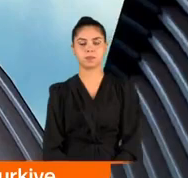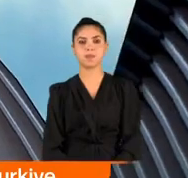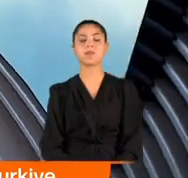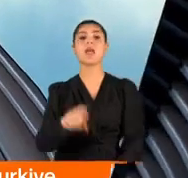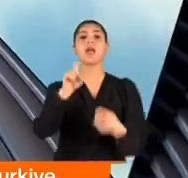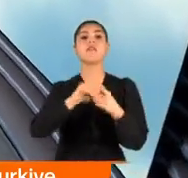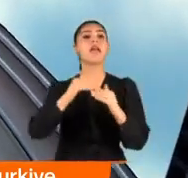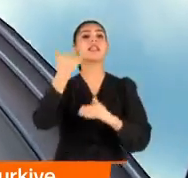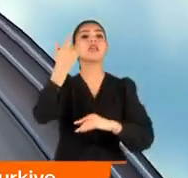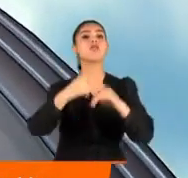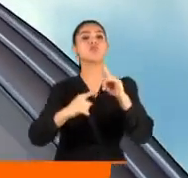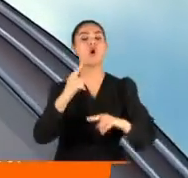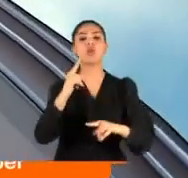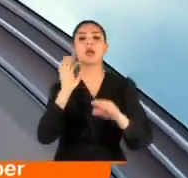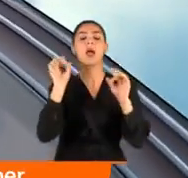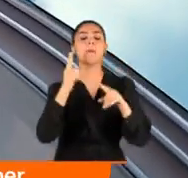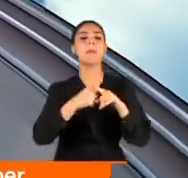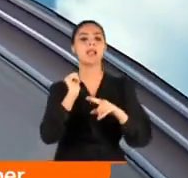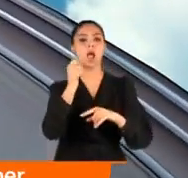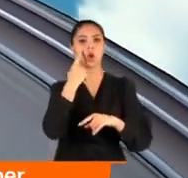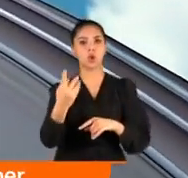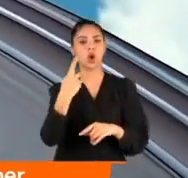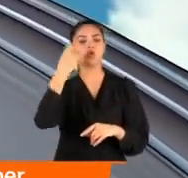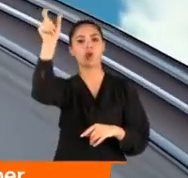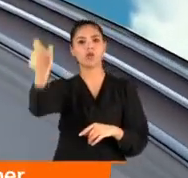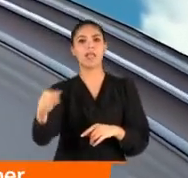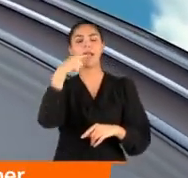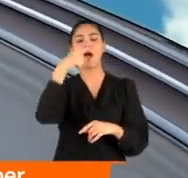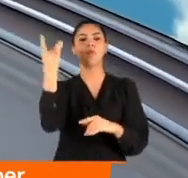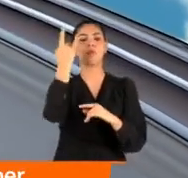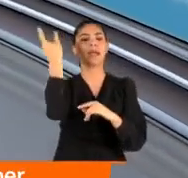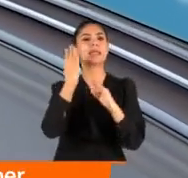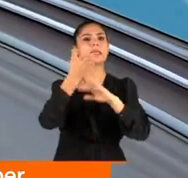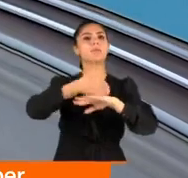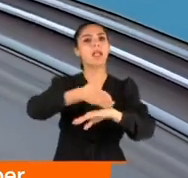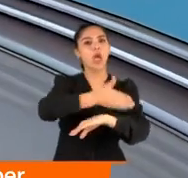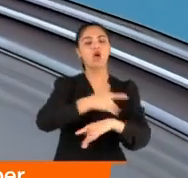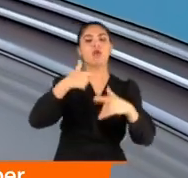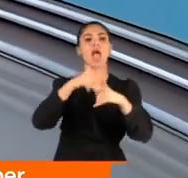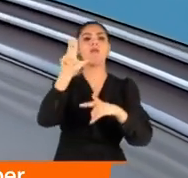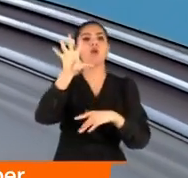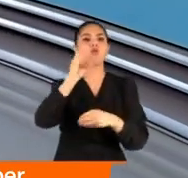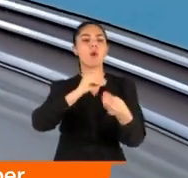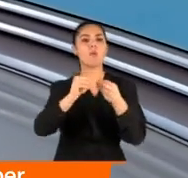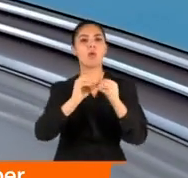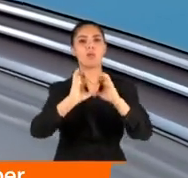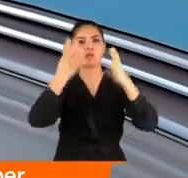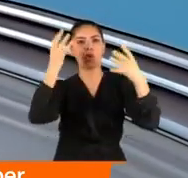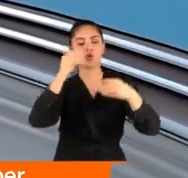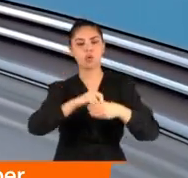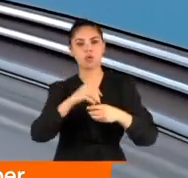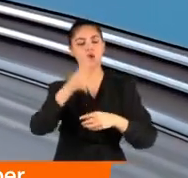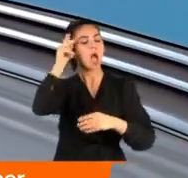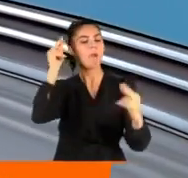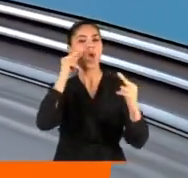Ve dış politika pazar günüydü. Cumhurbaşkanı Erdoğan Afrika turuna çıkmadan önce F-35 sorununun çözümü için Amerika ile görüşmelerin sürdüğünü